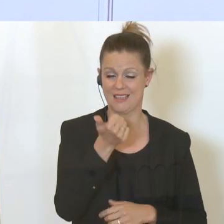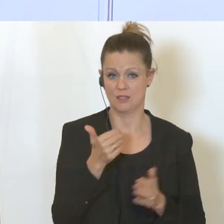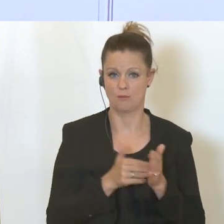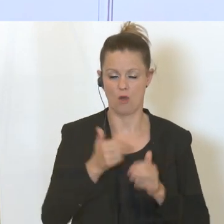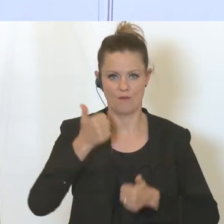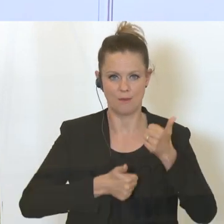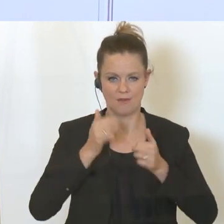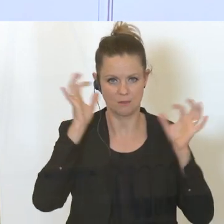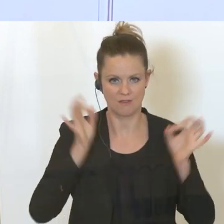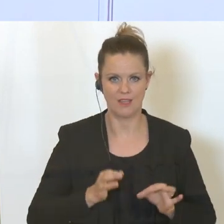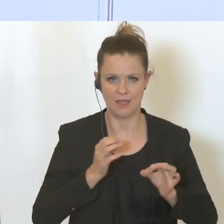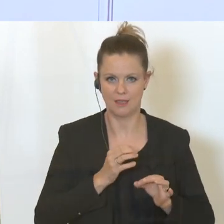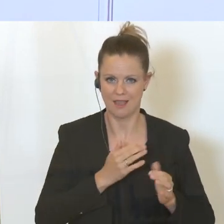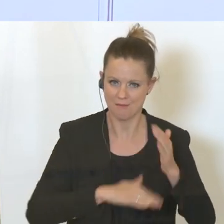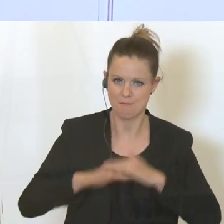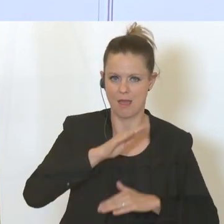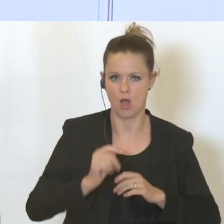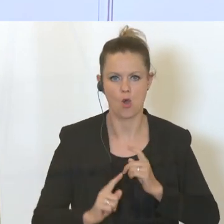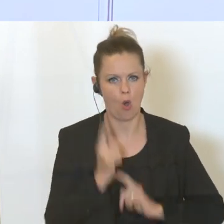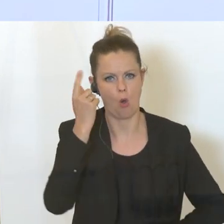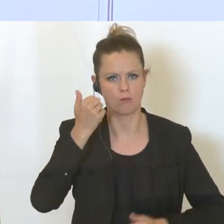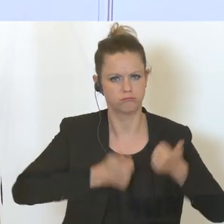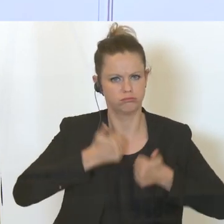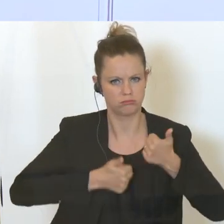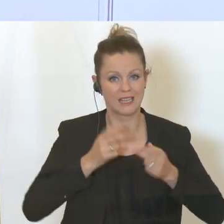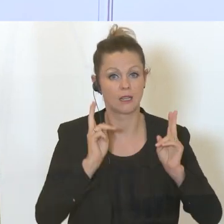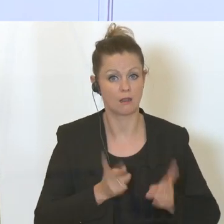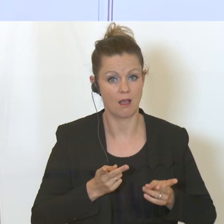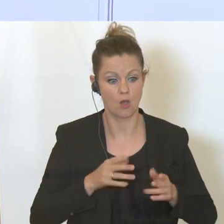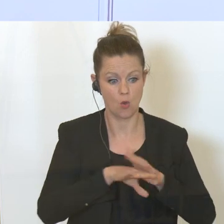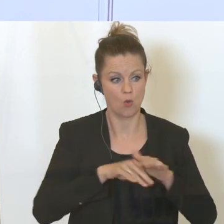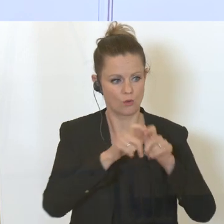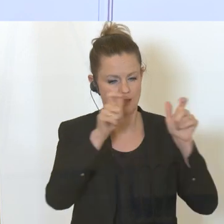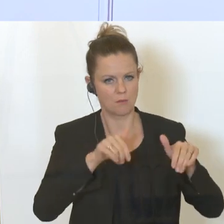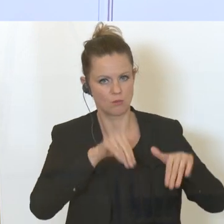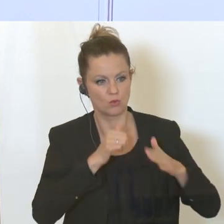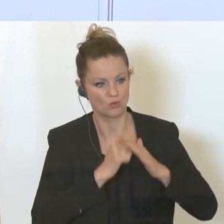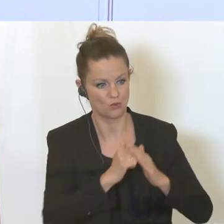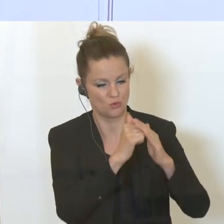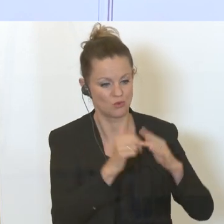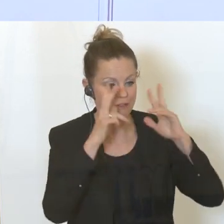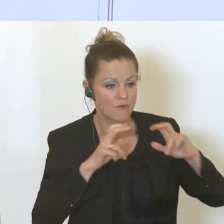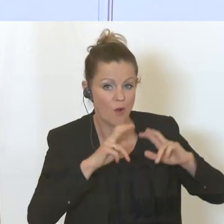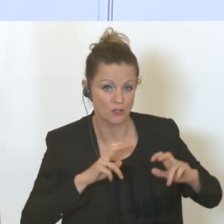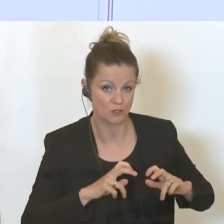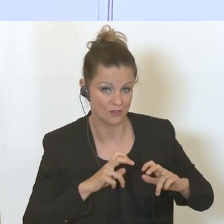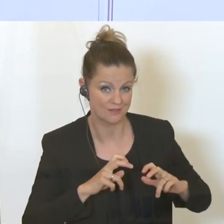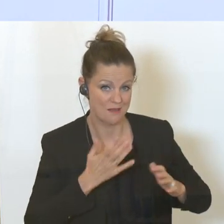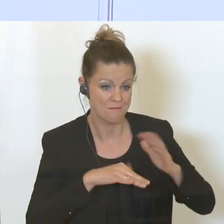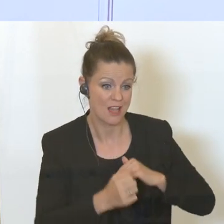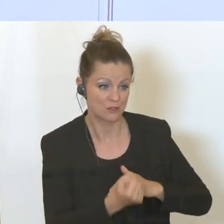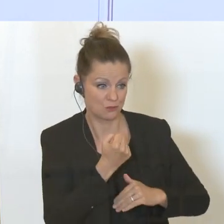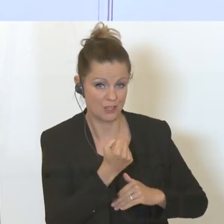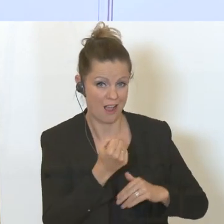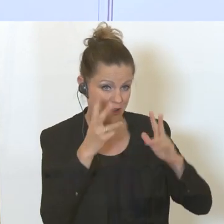Wettbewerbsfähigkeit erhöhen. Das heißt, dass wir die Unternehmen unterstützen bei der Forschung, dass wir hier stärker in